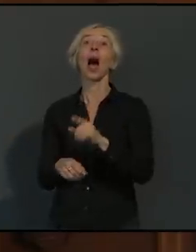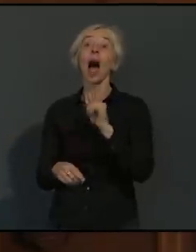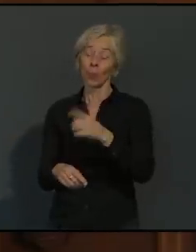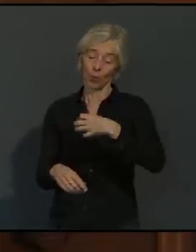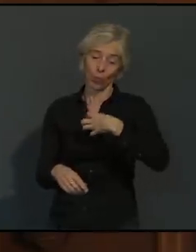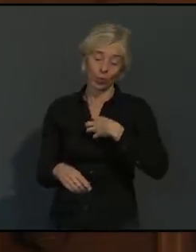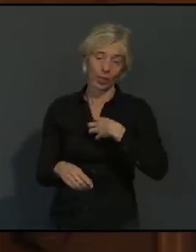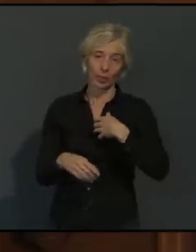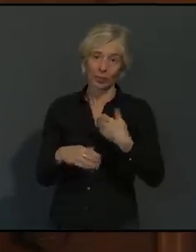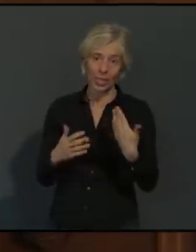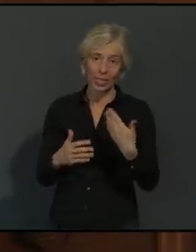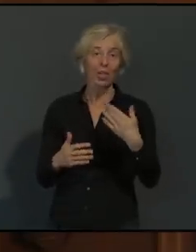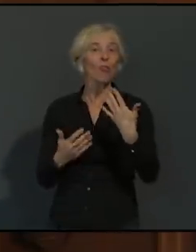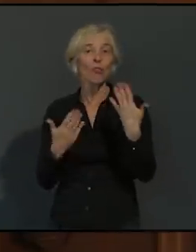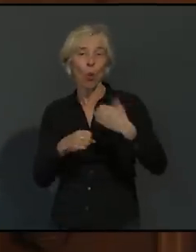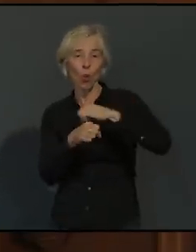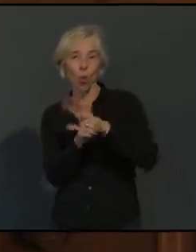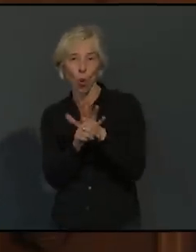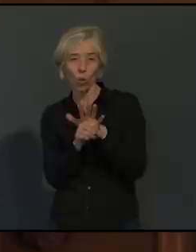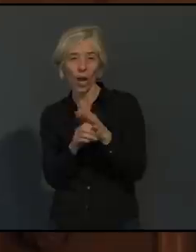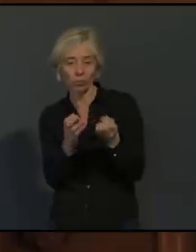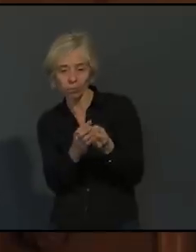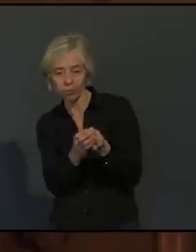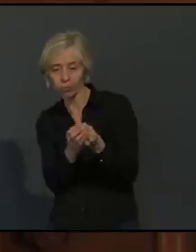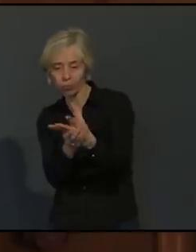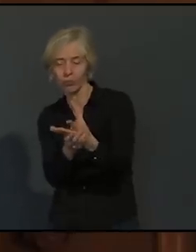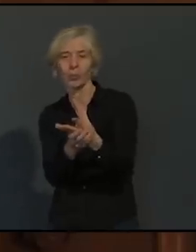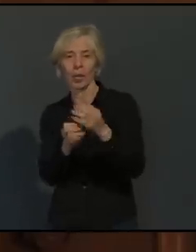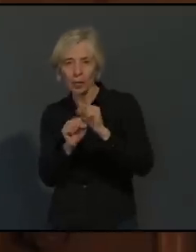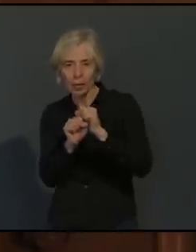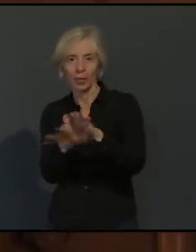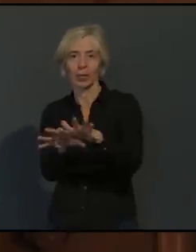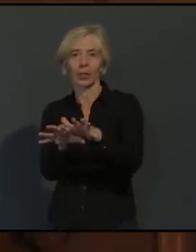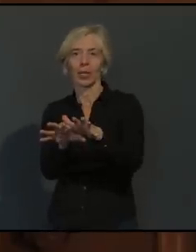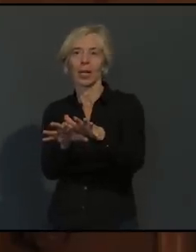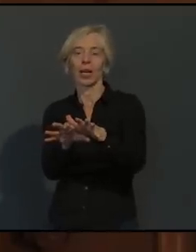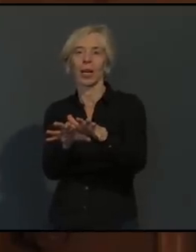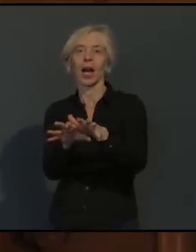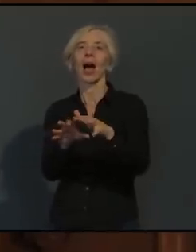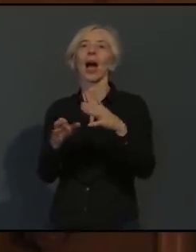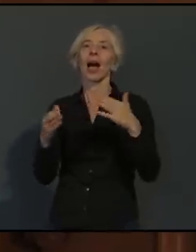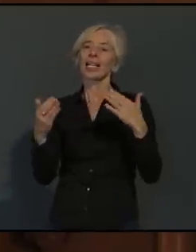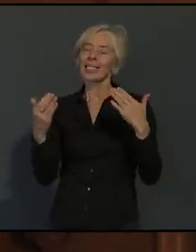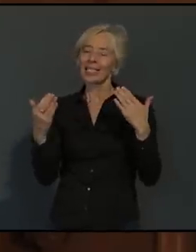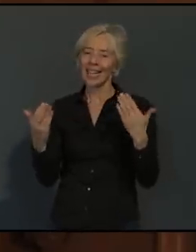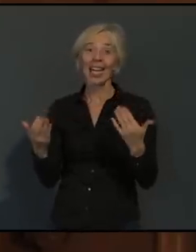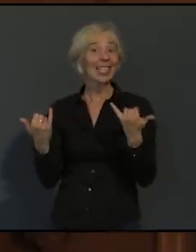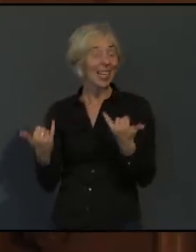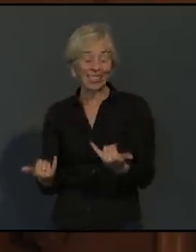auch, dass natürlich dadurch, dass die Bevölkerung inzwischen so einen hohen Grad an